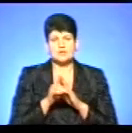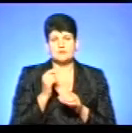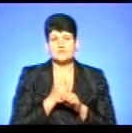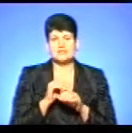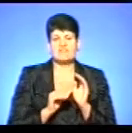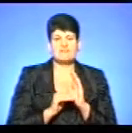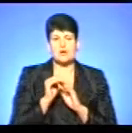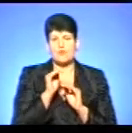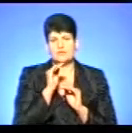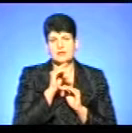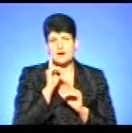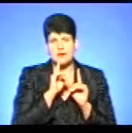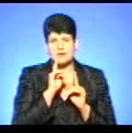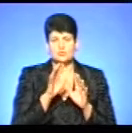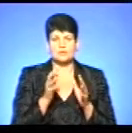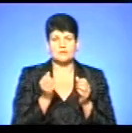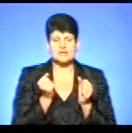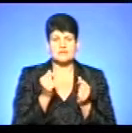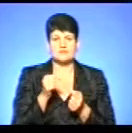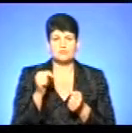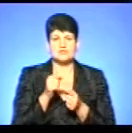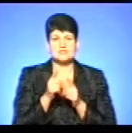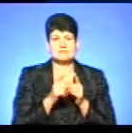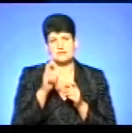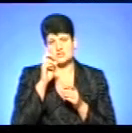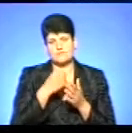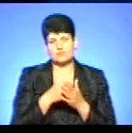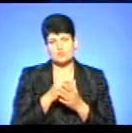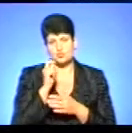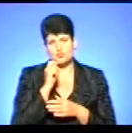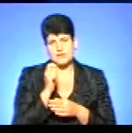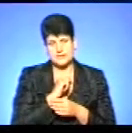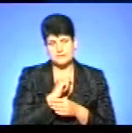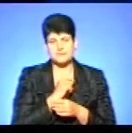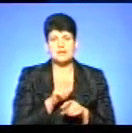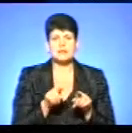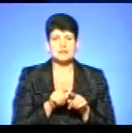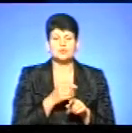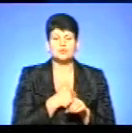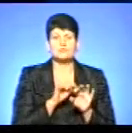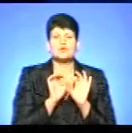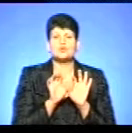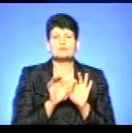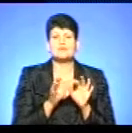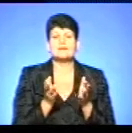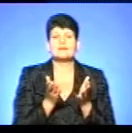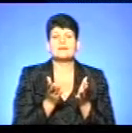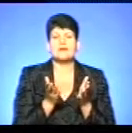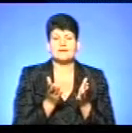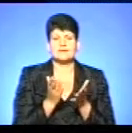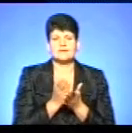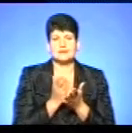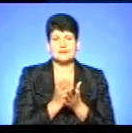перейняті відповідні зміни до державного бюджету України. І також хочу, щоб ви розповіли, яким чином загалом